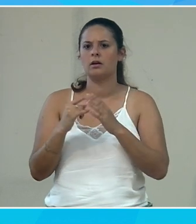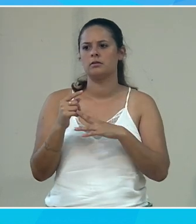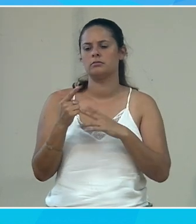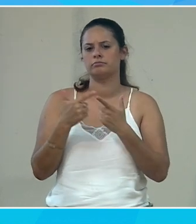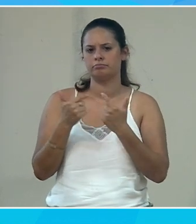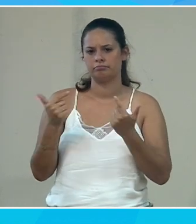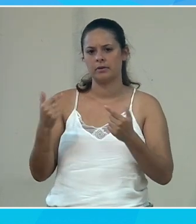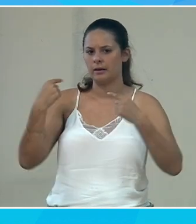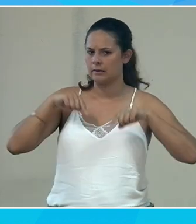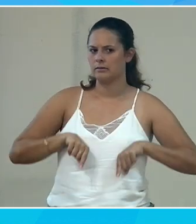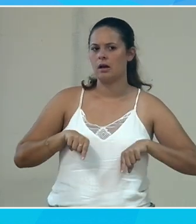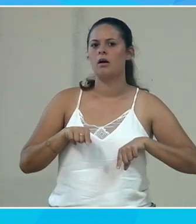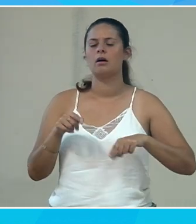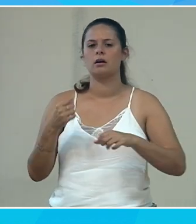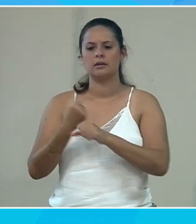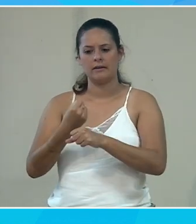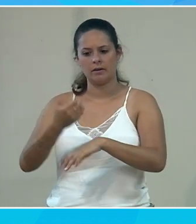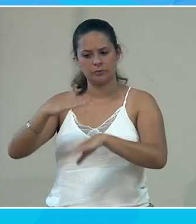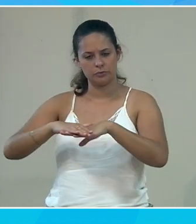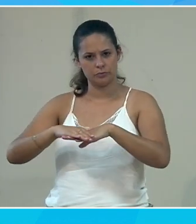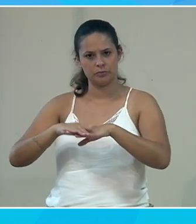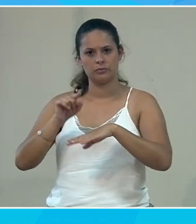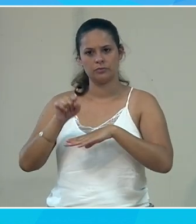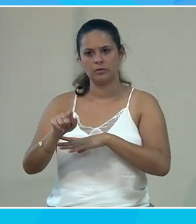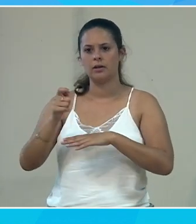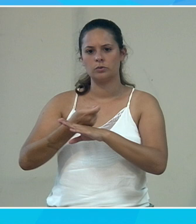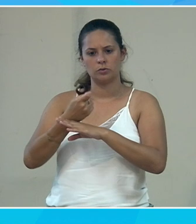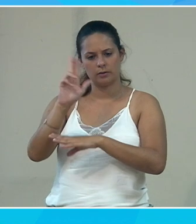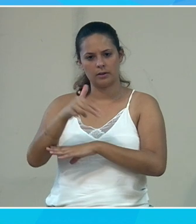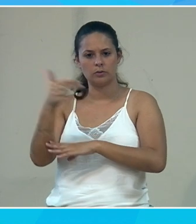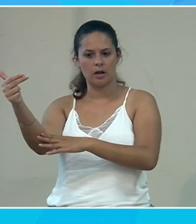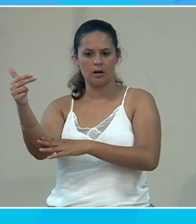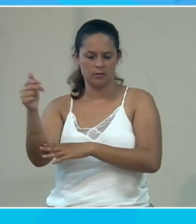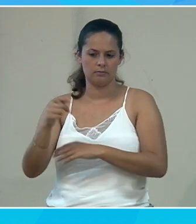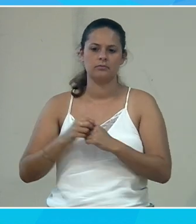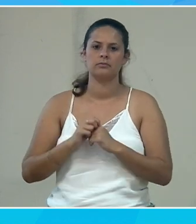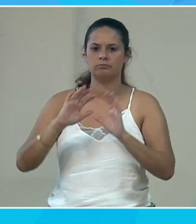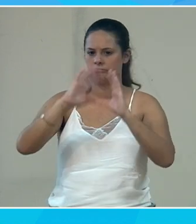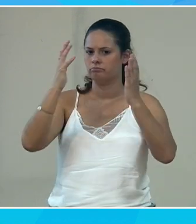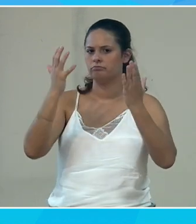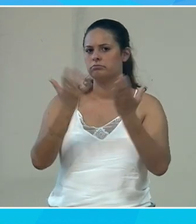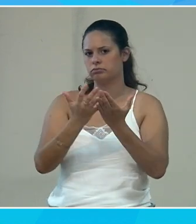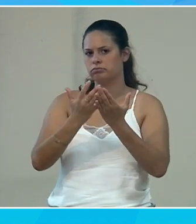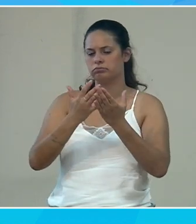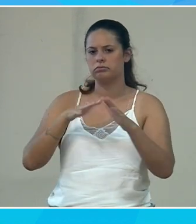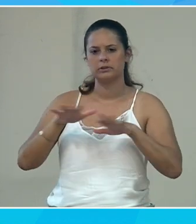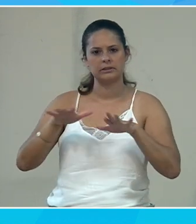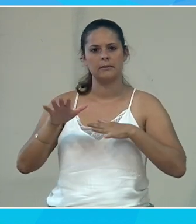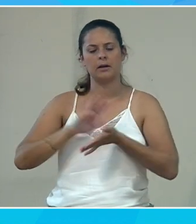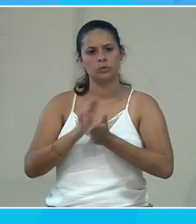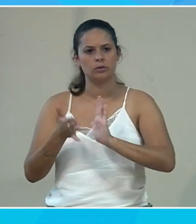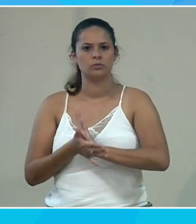le Secrétariat d'État qui travaillent vraiment beaucoup sur ces sujets-là, l'éducation nationale, évidemment. Il y a tout un tas et un écosystème associatif.